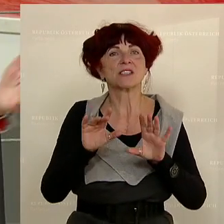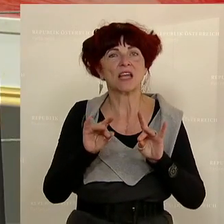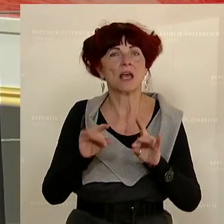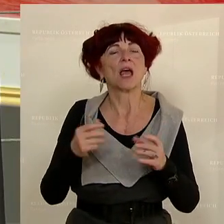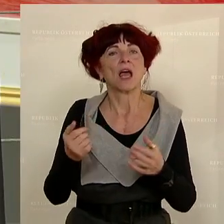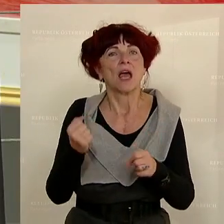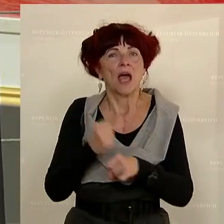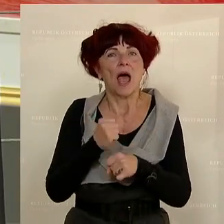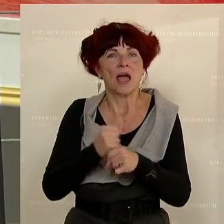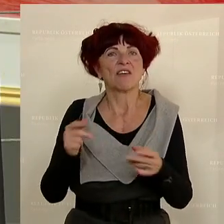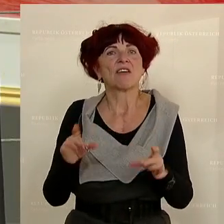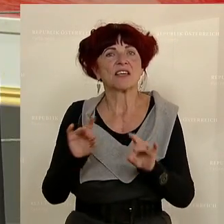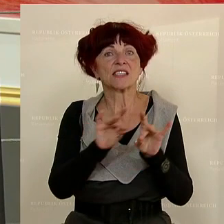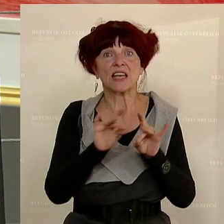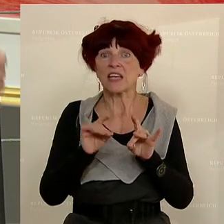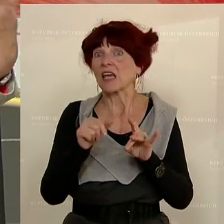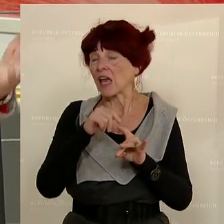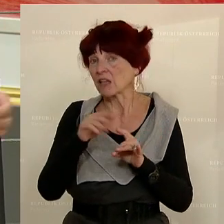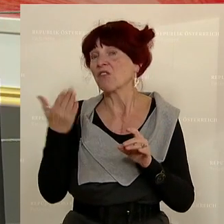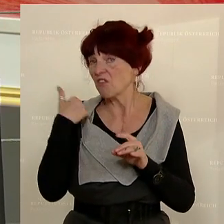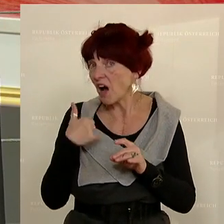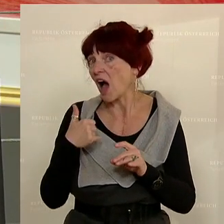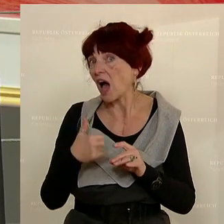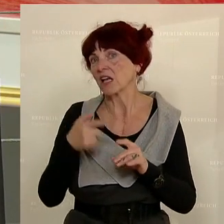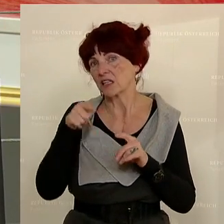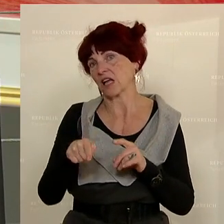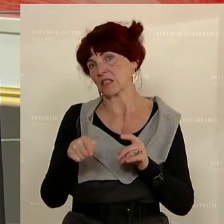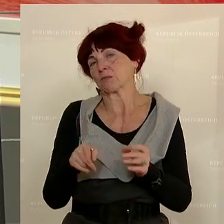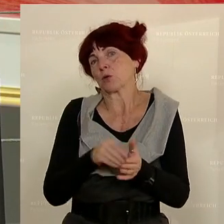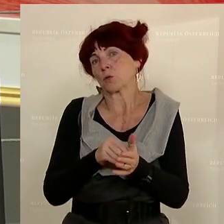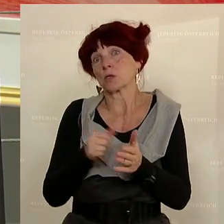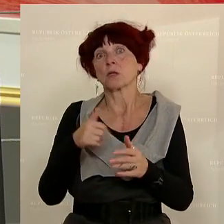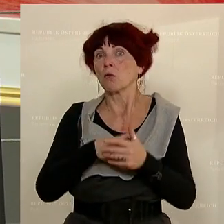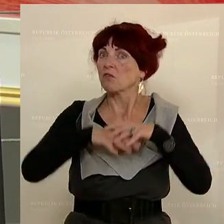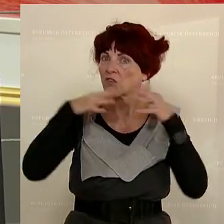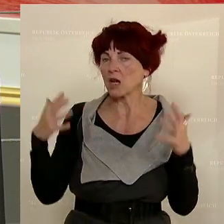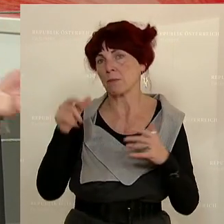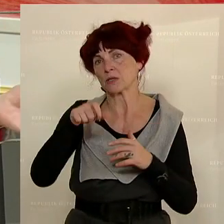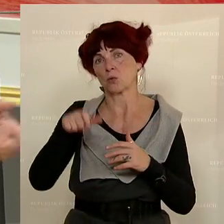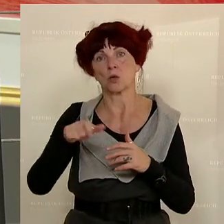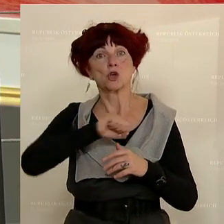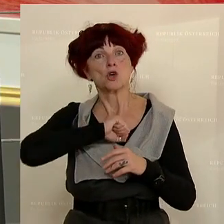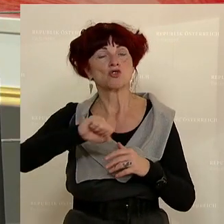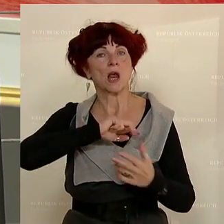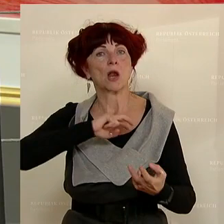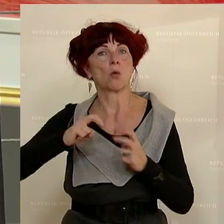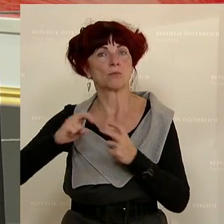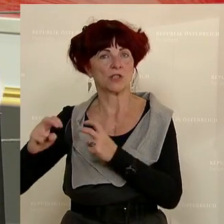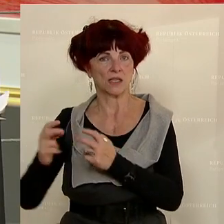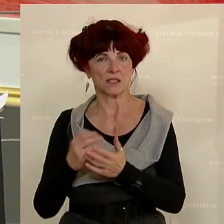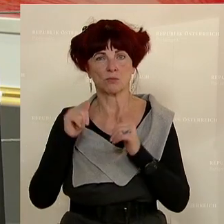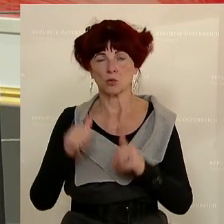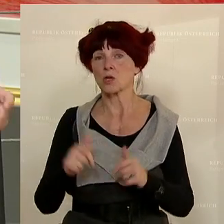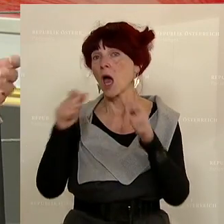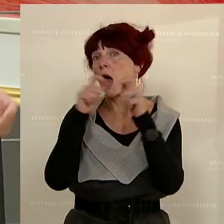es war eine unheimliche Dimension. Das musste umgehend auch abgewickelt werden. Die Rahmenbedingungen waren sehr großzügig